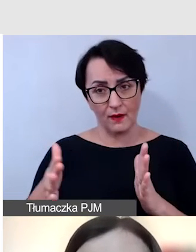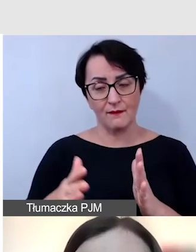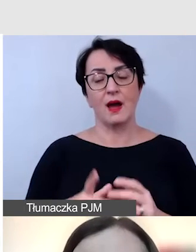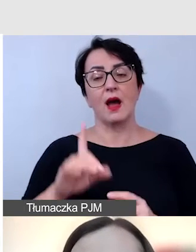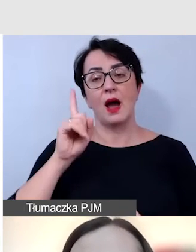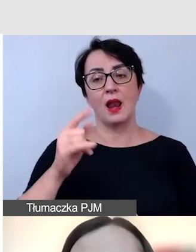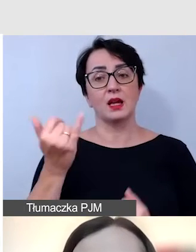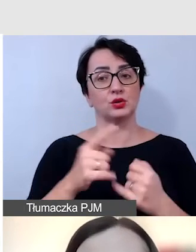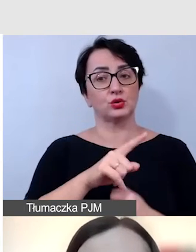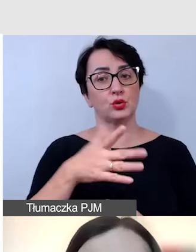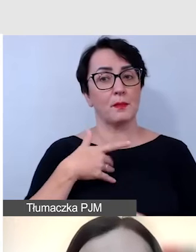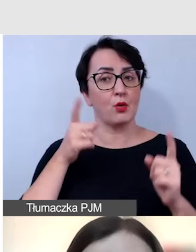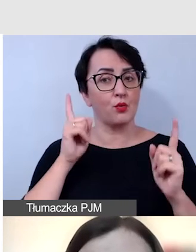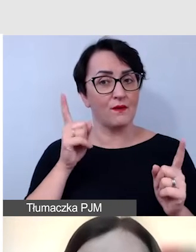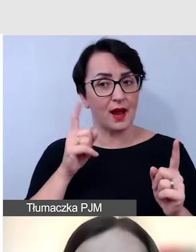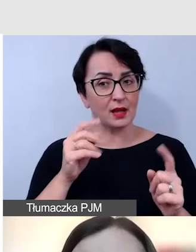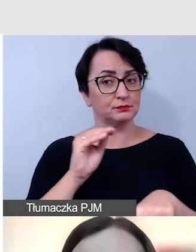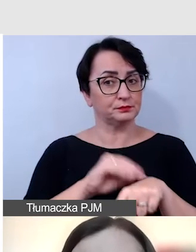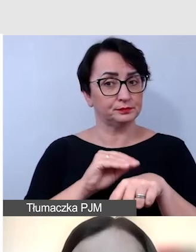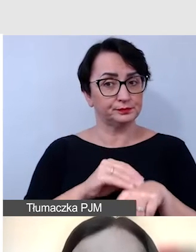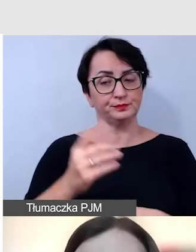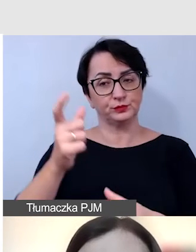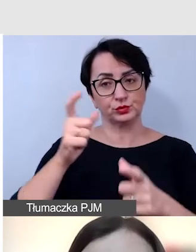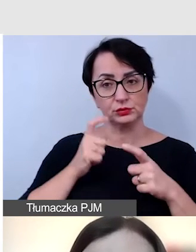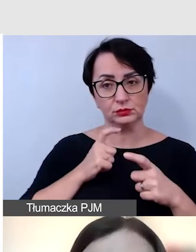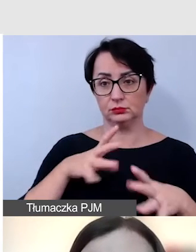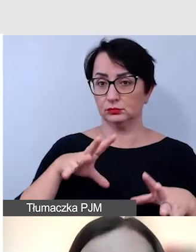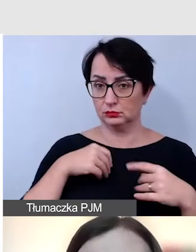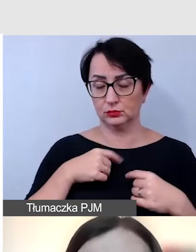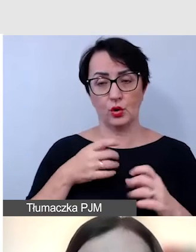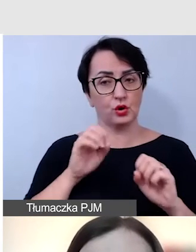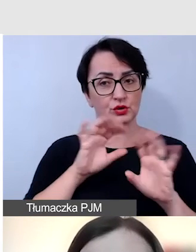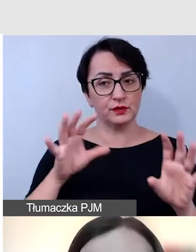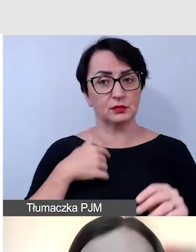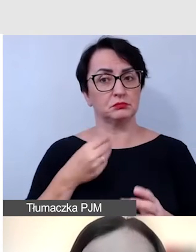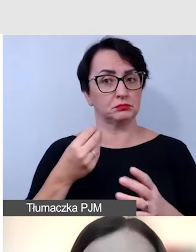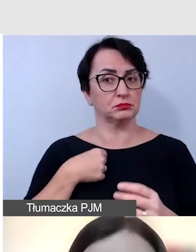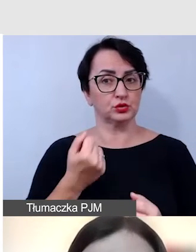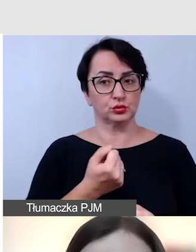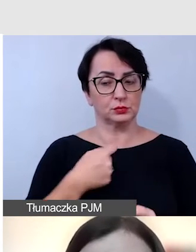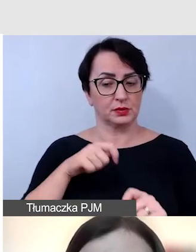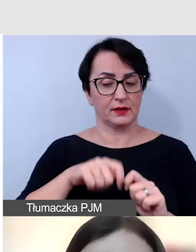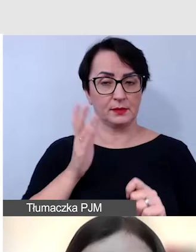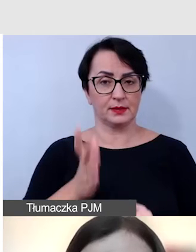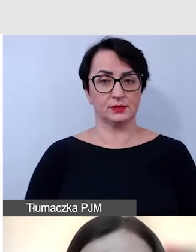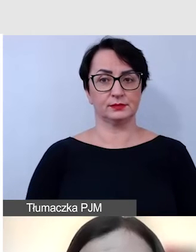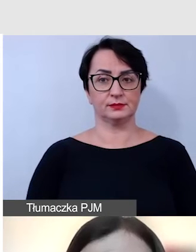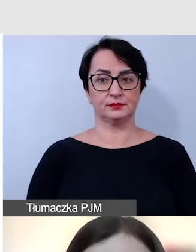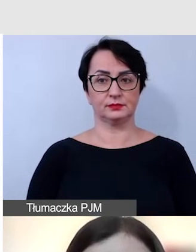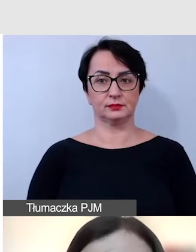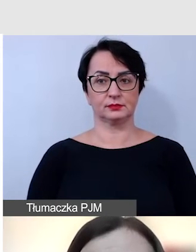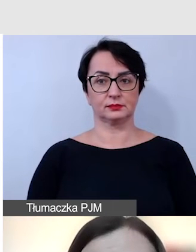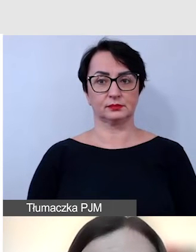nich uwagi. Te uwagi będą oczywiście uwzględniane w toku